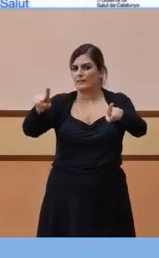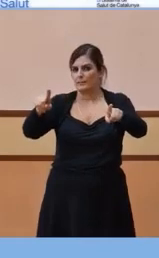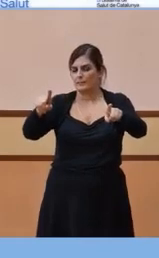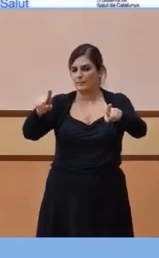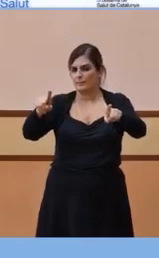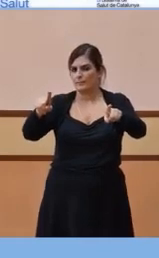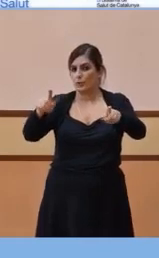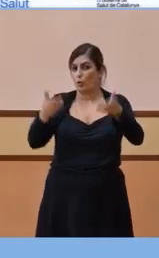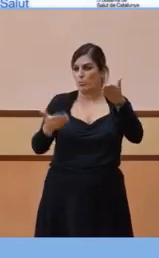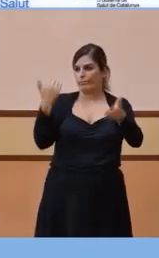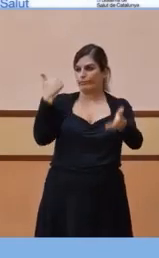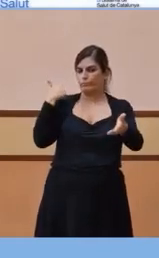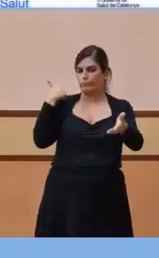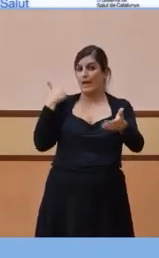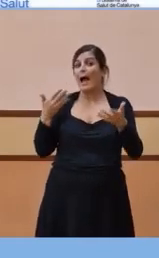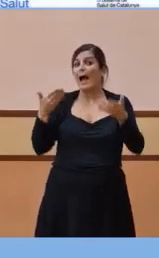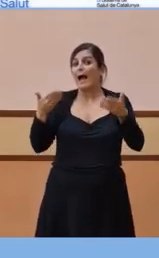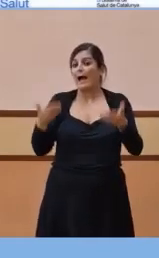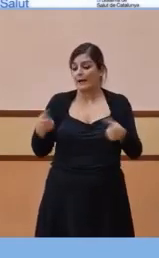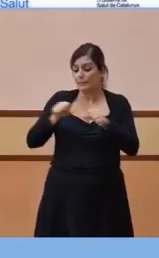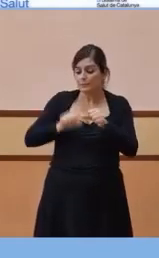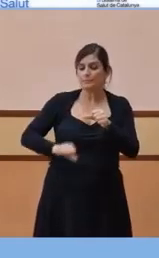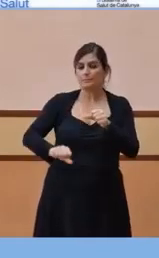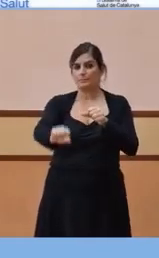hem dit que faríem mesures